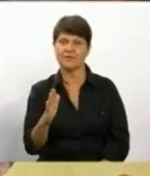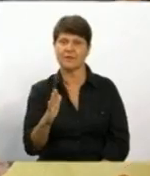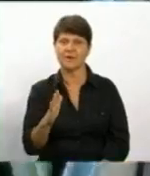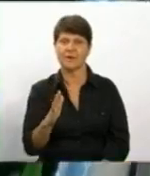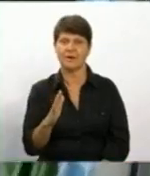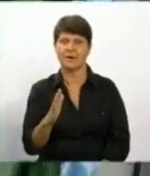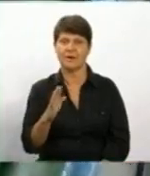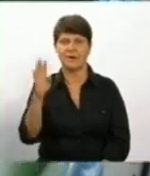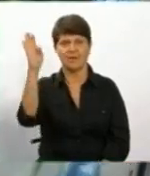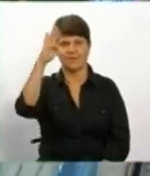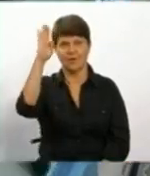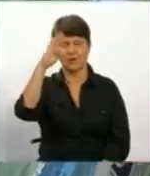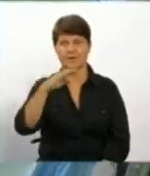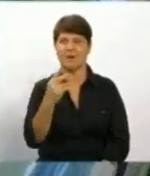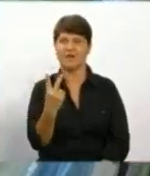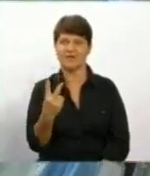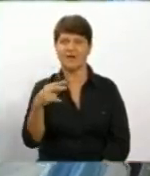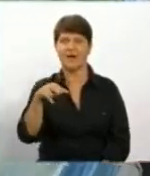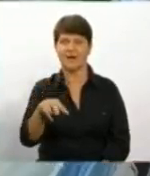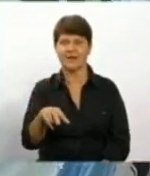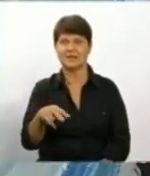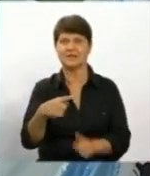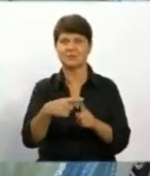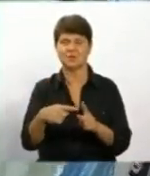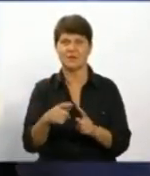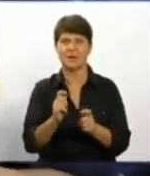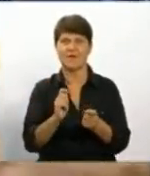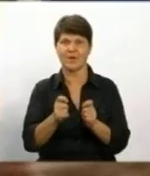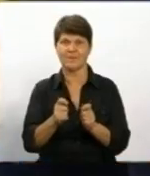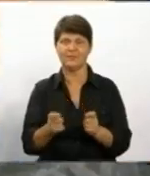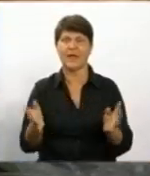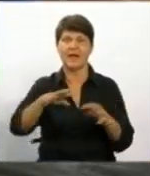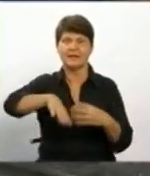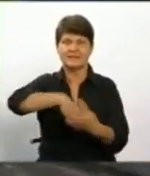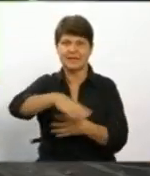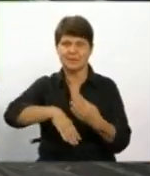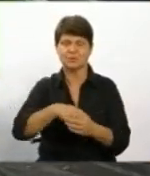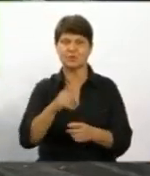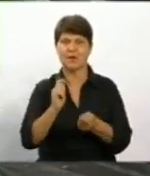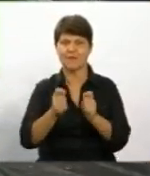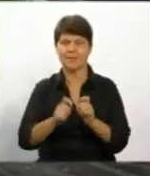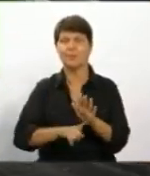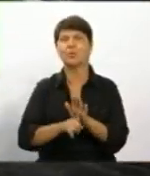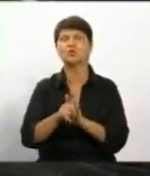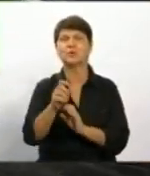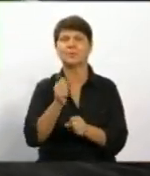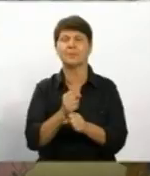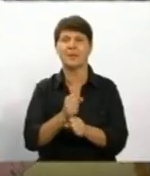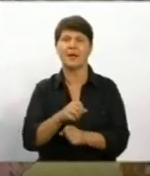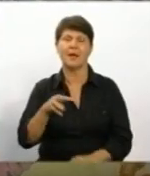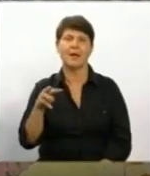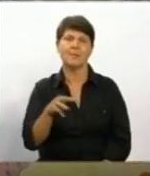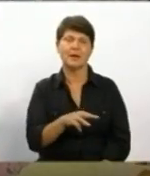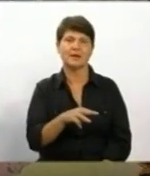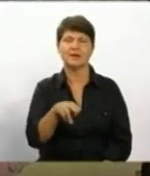2,5 літри фарби. Із замішування фарб починають робочий процес Марія Детенюк та Олександр